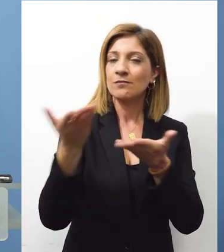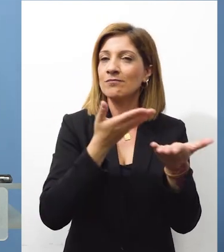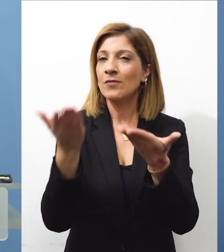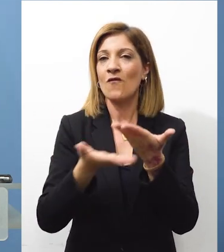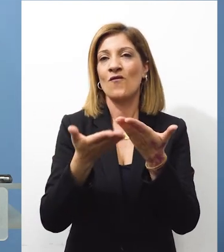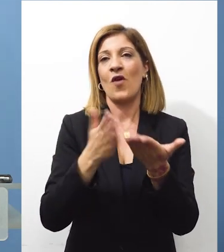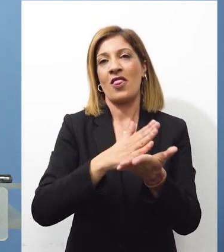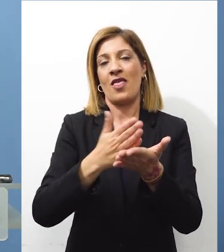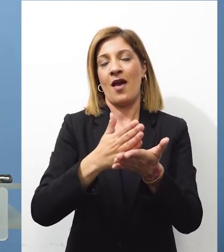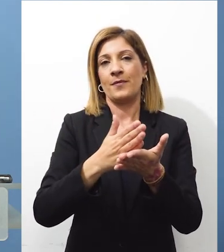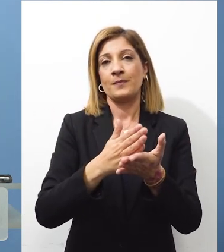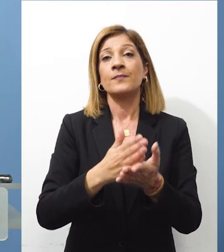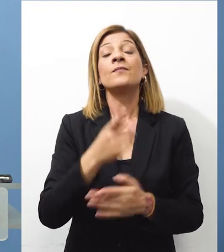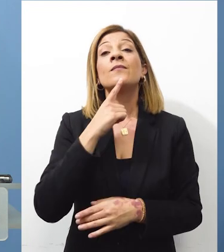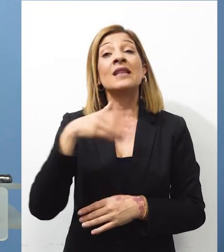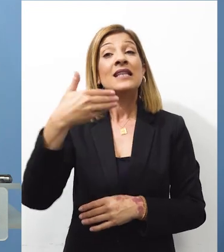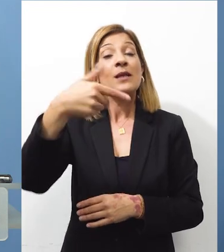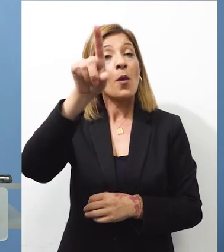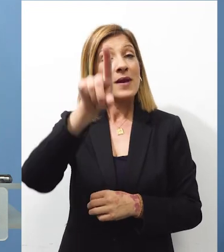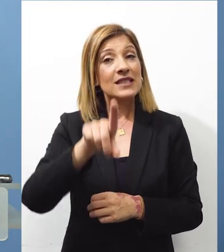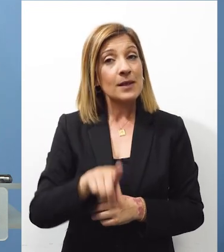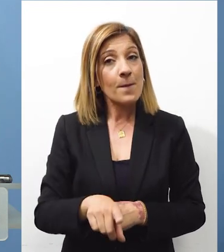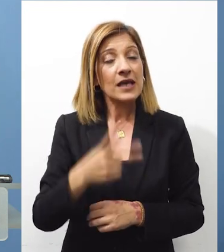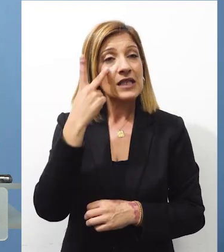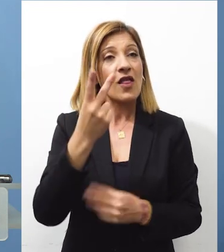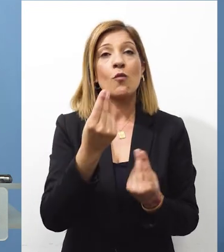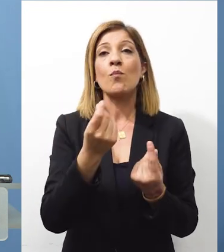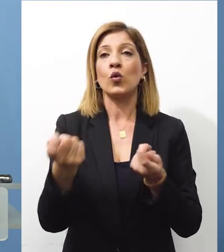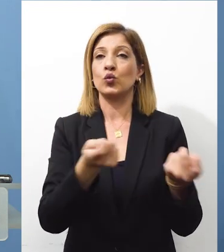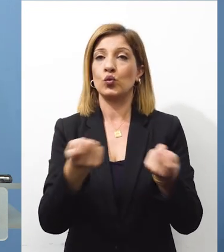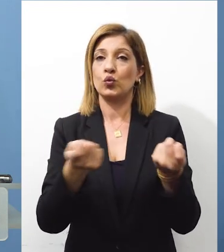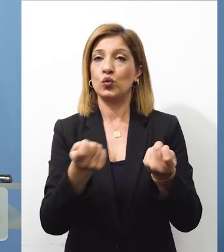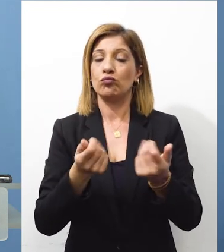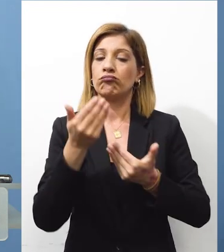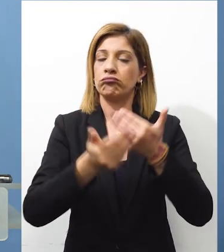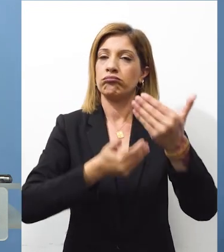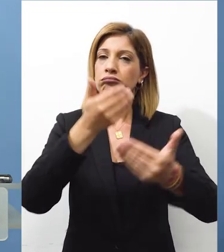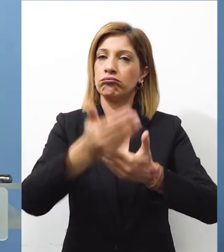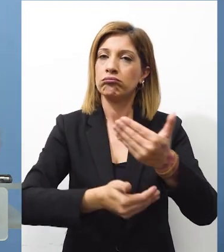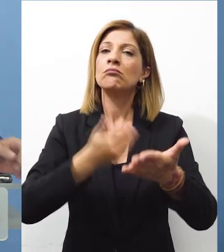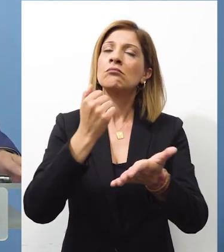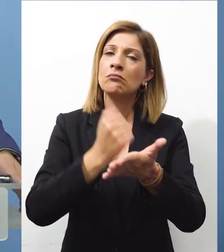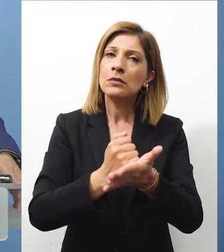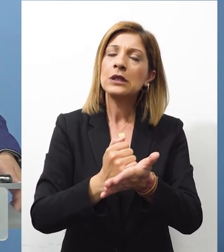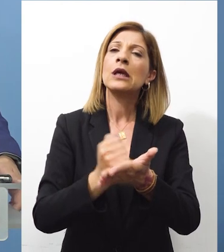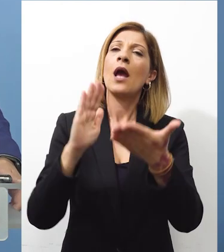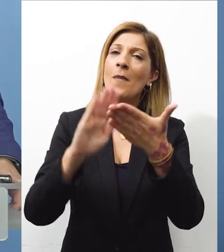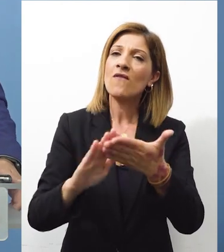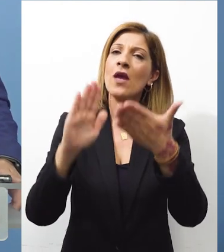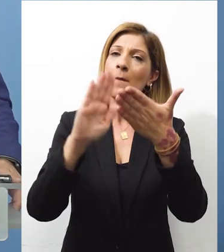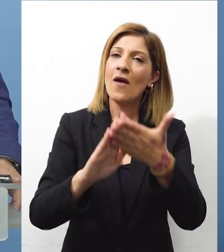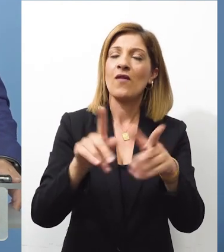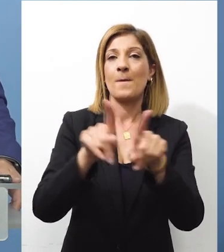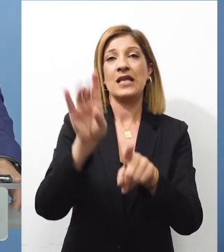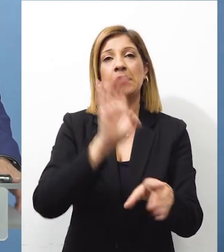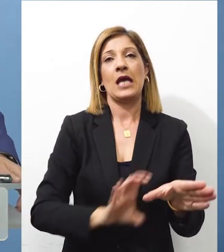μεταναστευτικές ροές. Θα δούμε τις επόμενες μέρες πώς υλιοποιούνται αυτές οι δράσεις οι οποίες έχουν συμφωνηθεί και θα βρισκόμαστε σε τακτική επαφή μαζί με